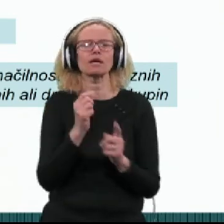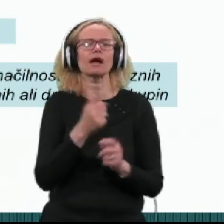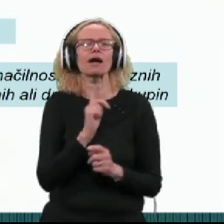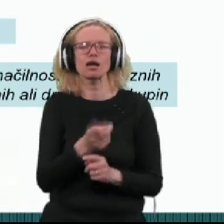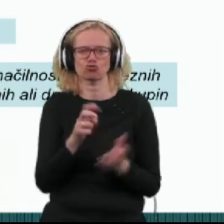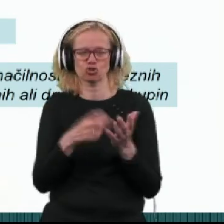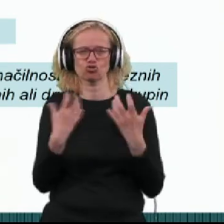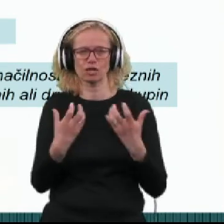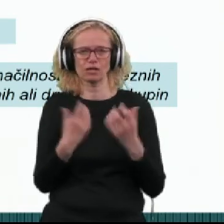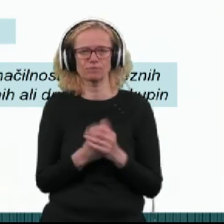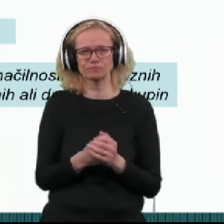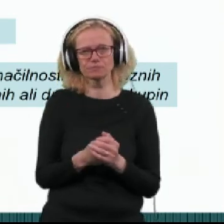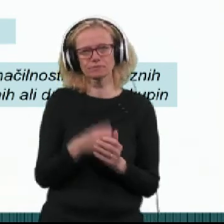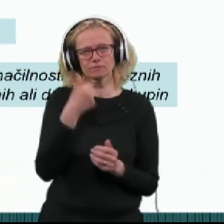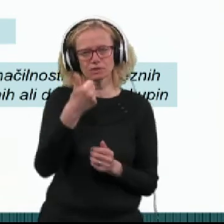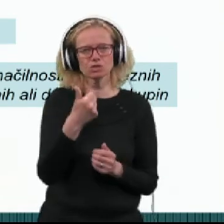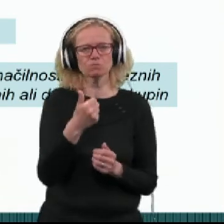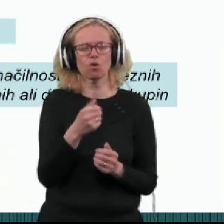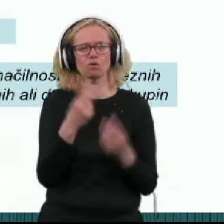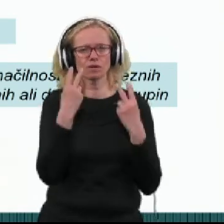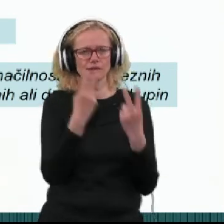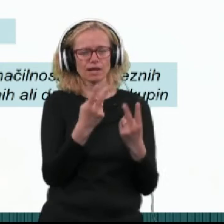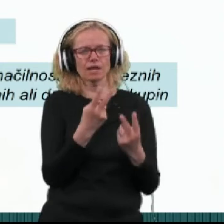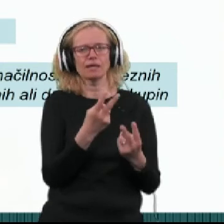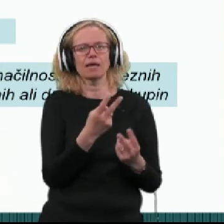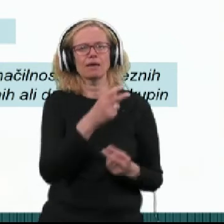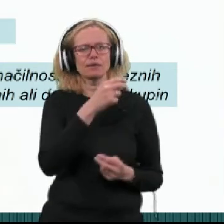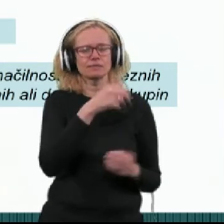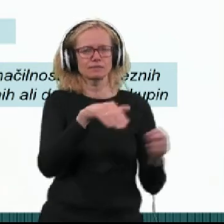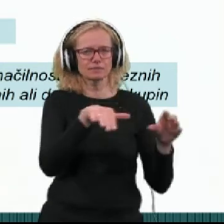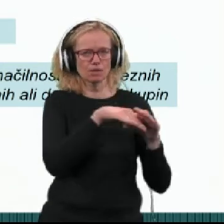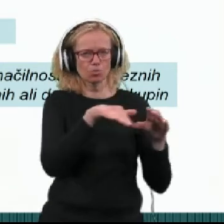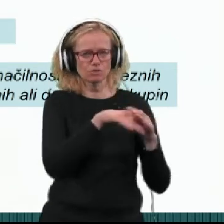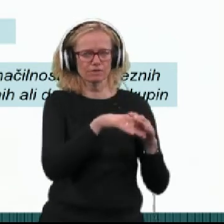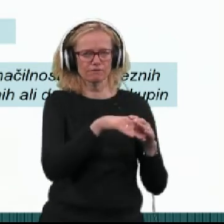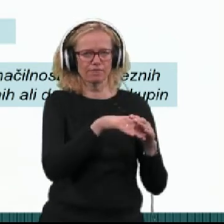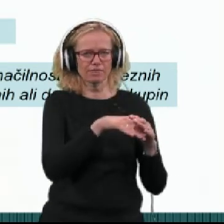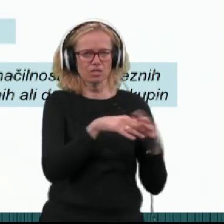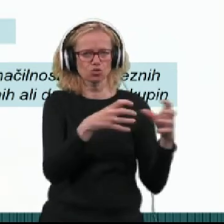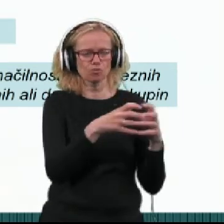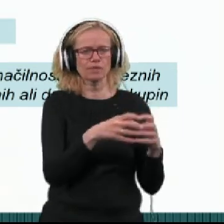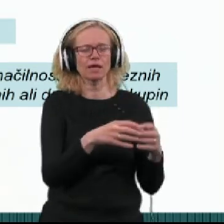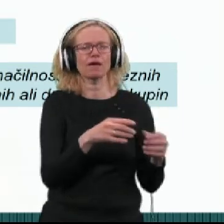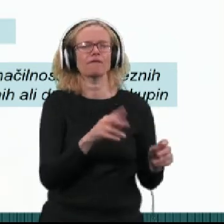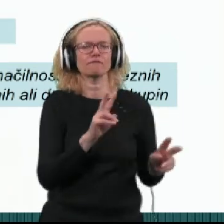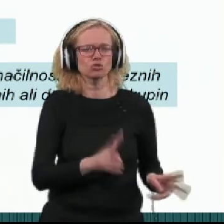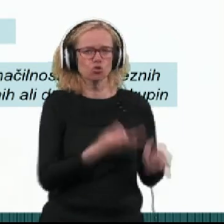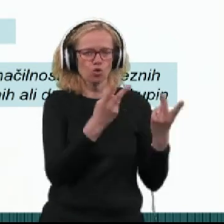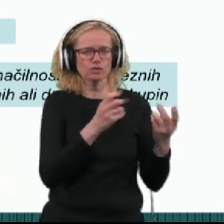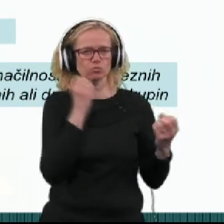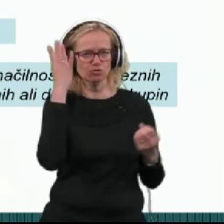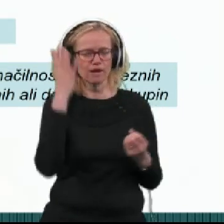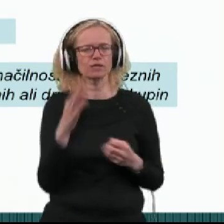Najprej smo targetirali predvsem določene zaposlitvene skupine, ki vključujejo zaposlene v vzgoj in izobraževanju,